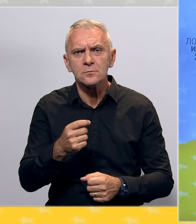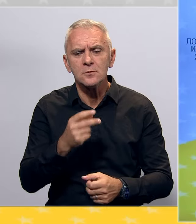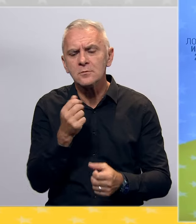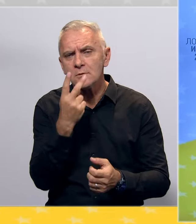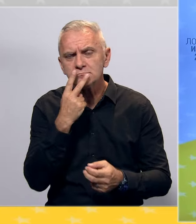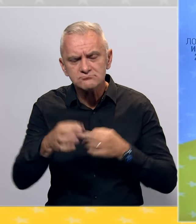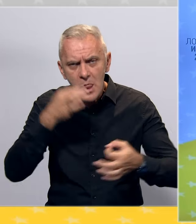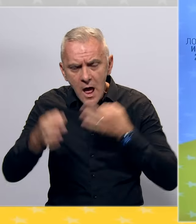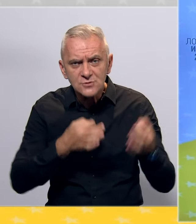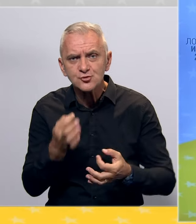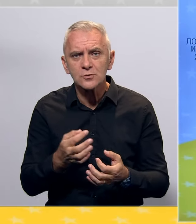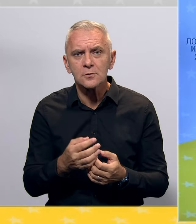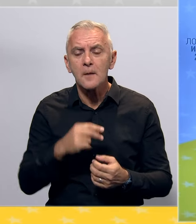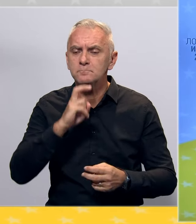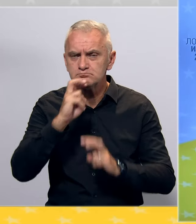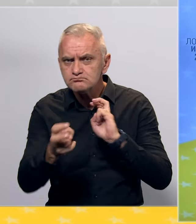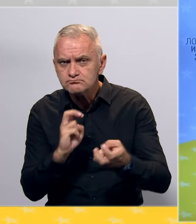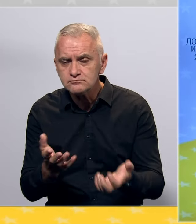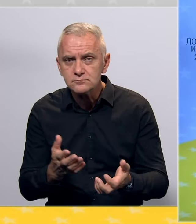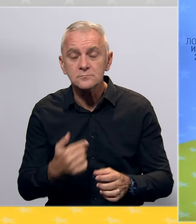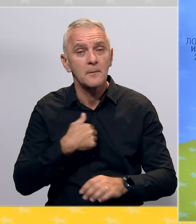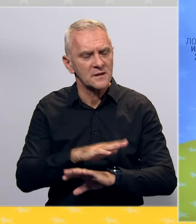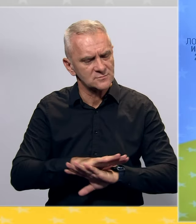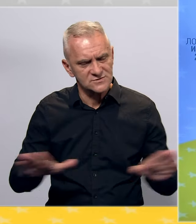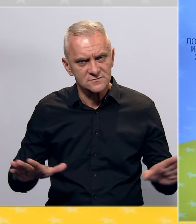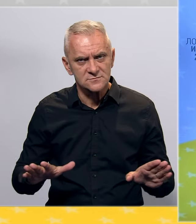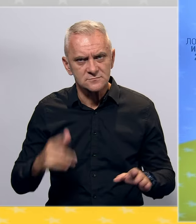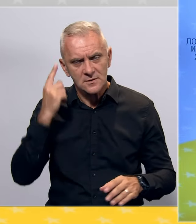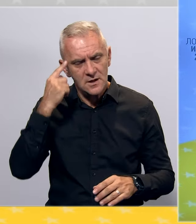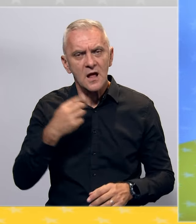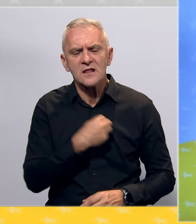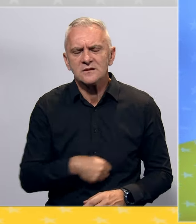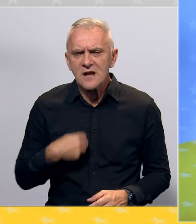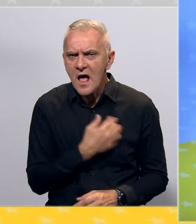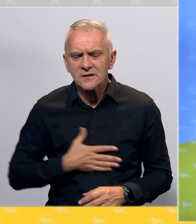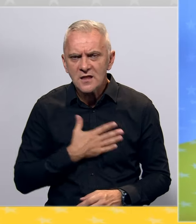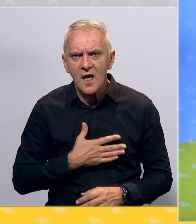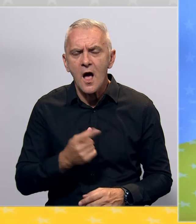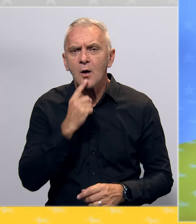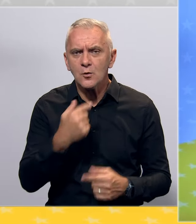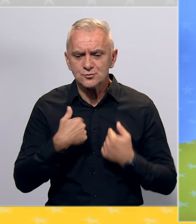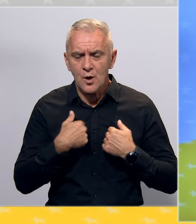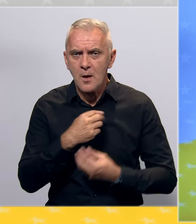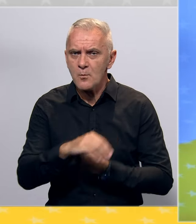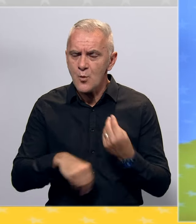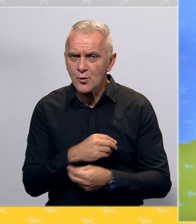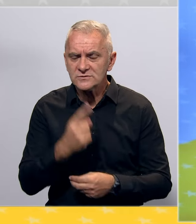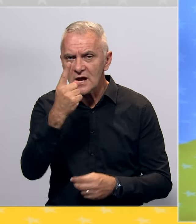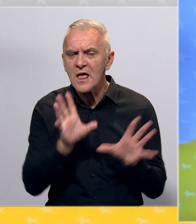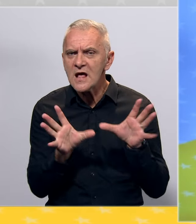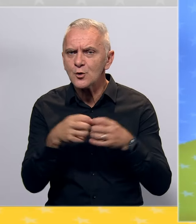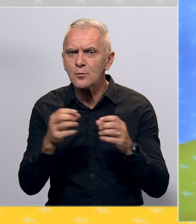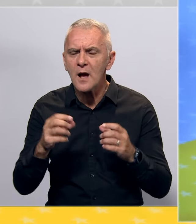nad istim. Također, svi smo vrlo svjesni tragedije koju sam ja, moja porodica i grupa Pravda za